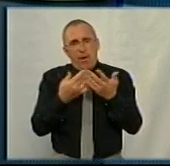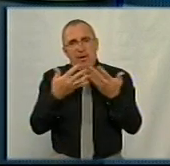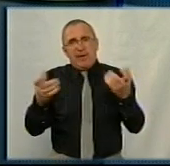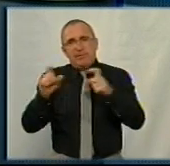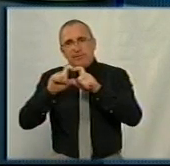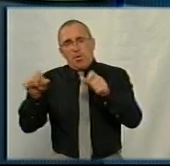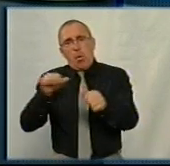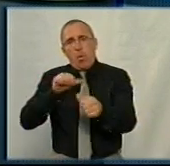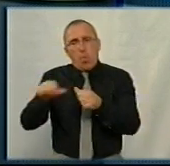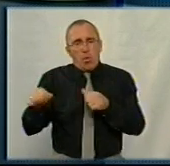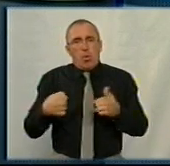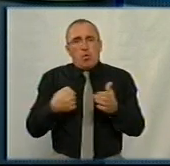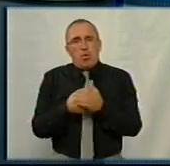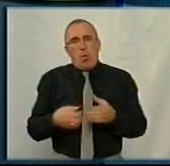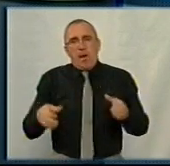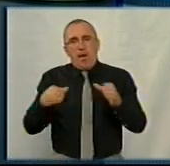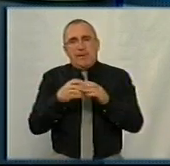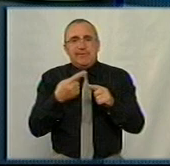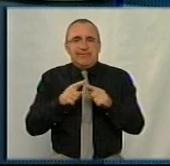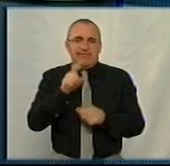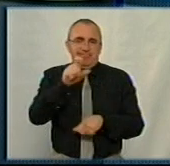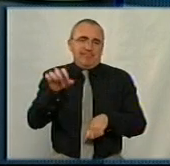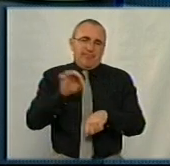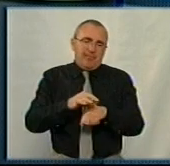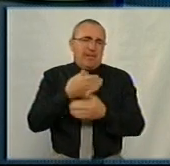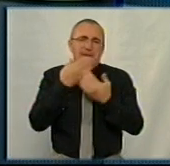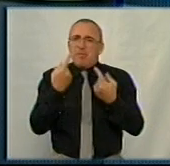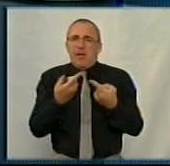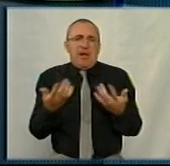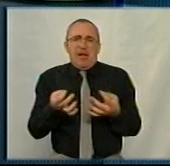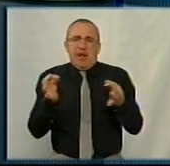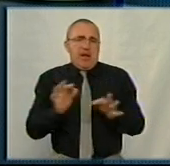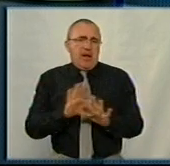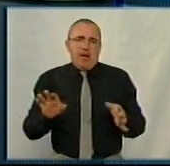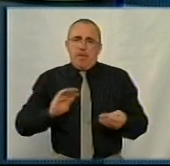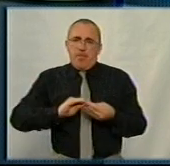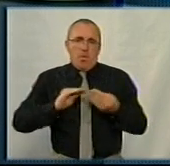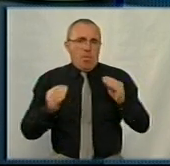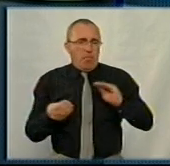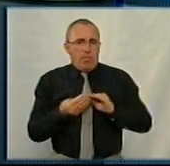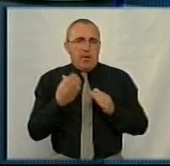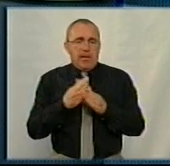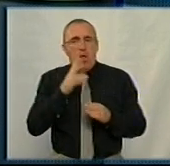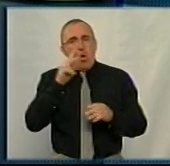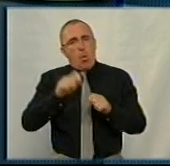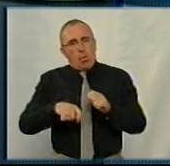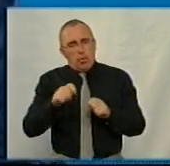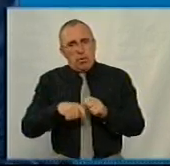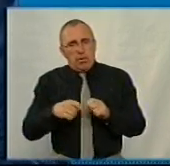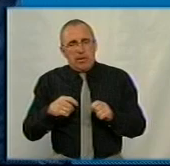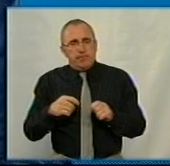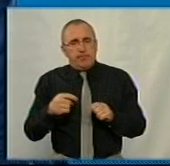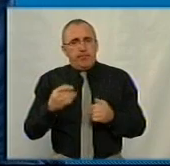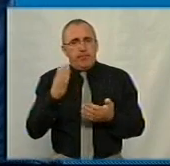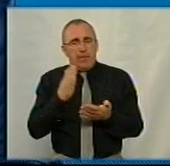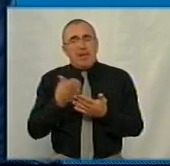окрема, відповідно до категорії цих пацієнтів. Тут немає ніяких проблем з обліком і, відповідно, з контролем. І